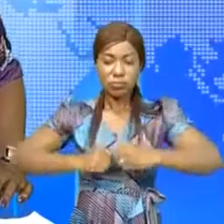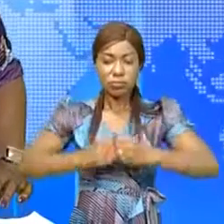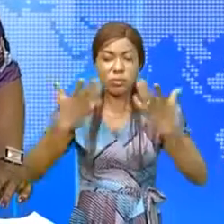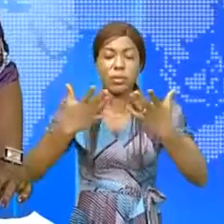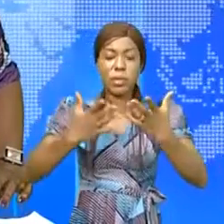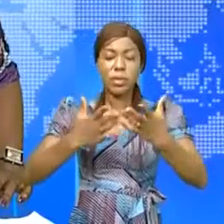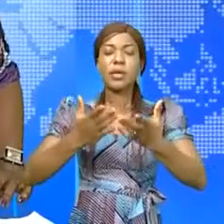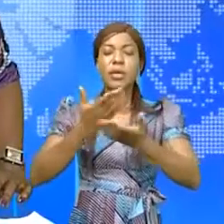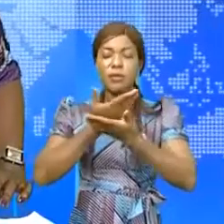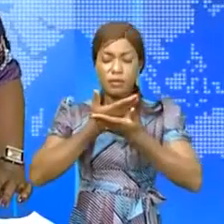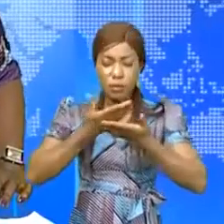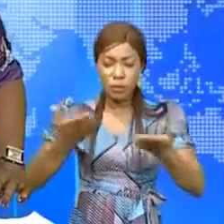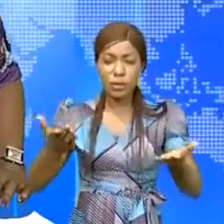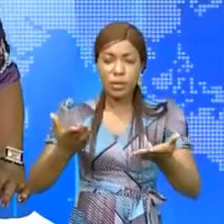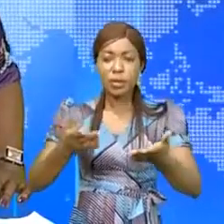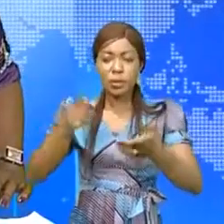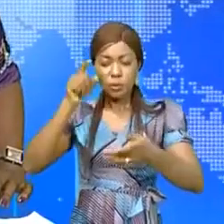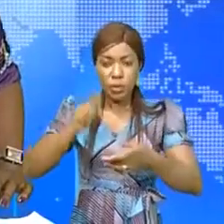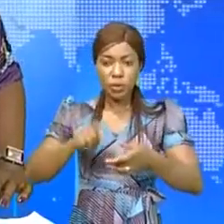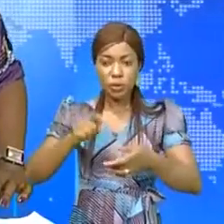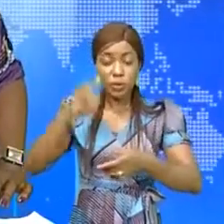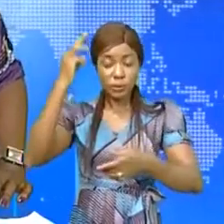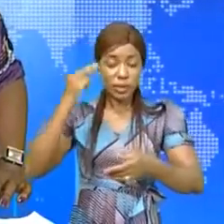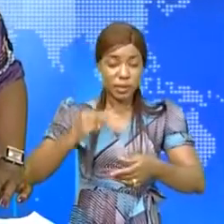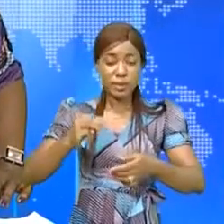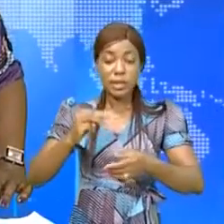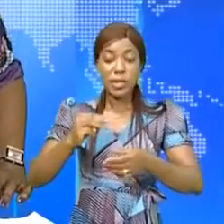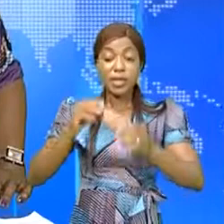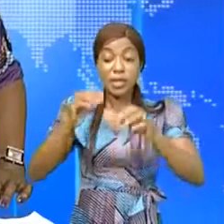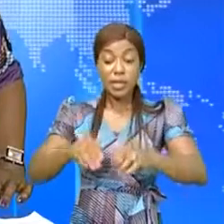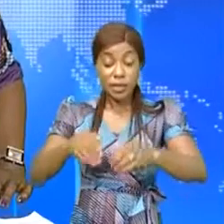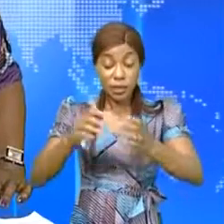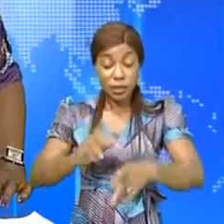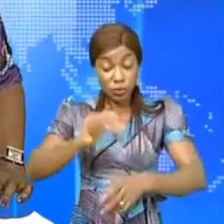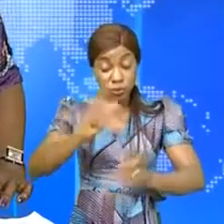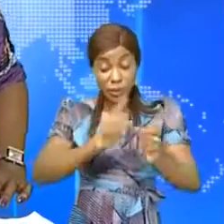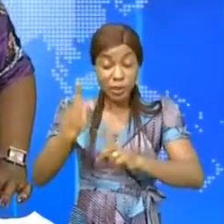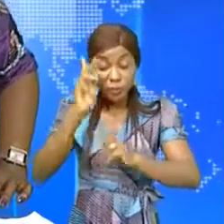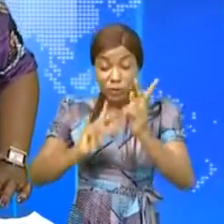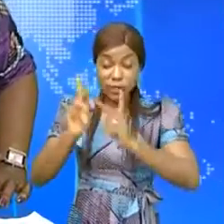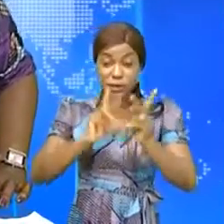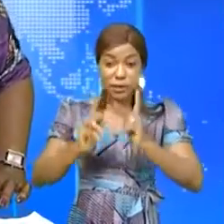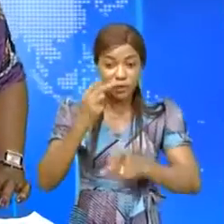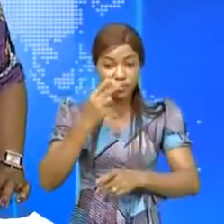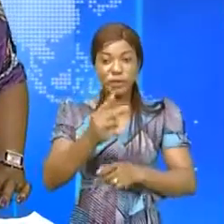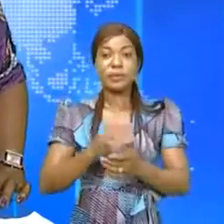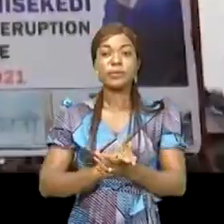ministre national de l'Agriculture. Il a effectué une descente sur différents sites à Goma pour un dialogue constructif.